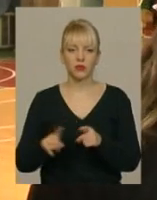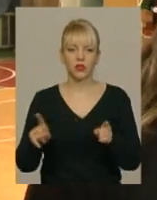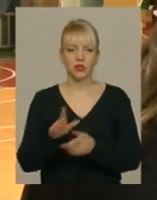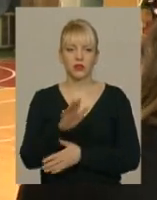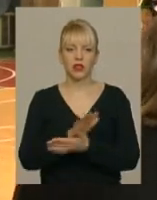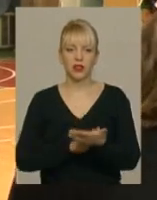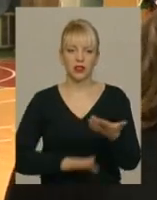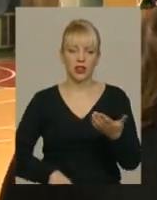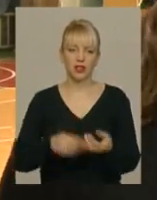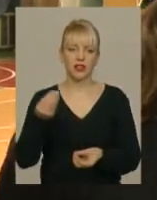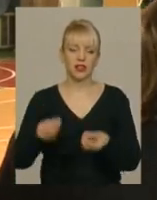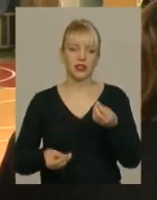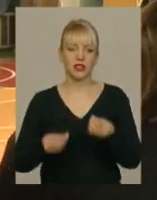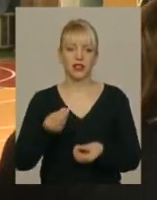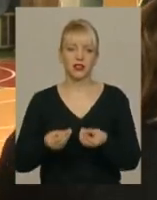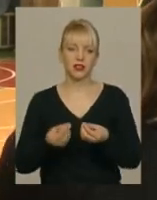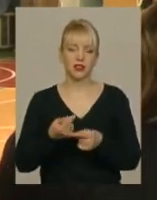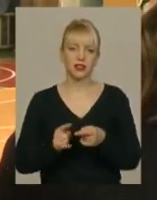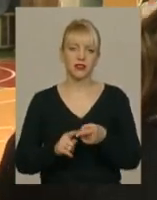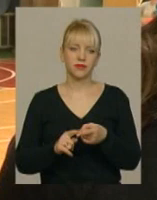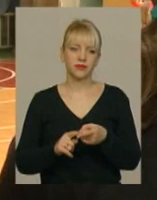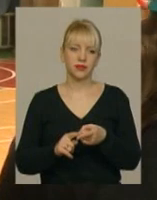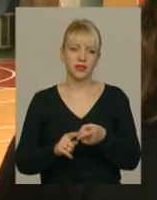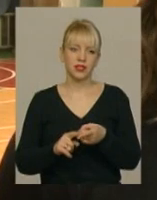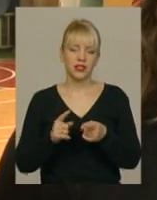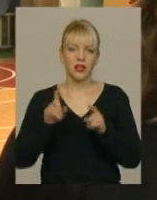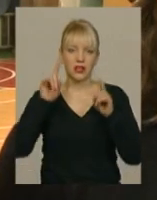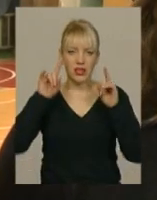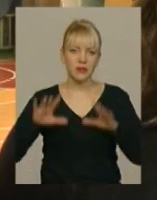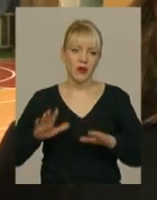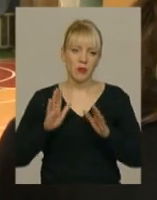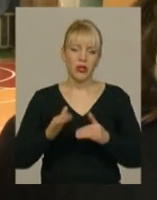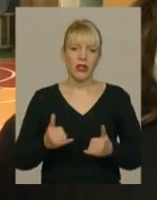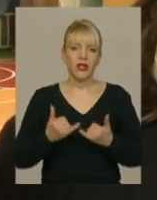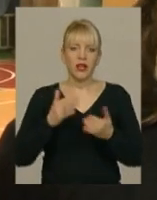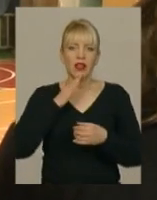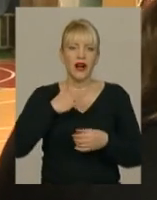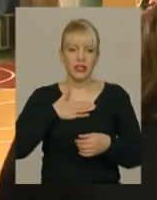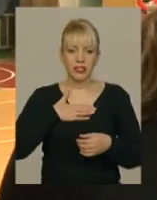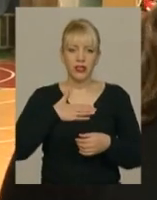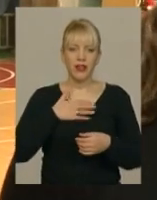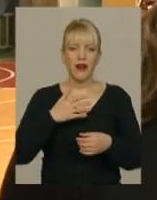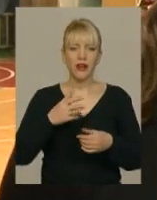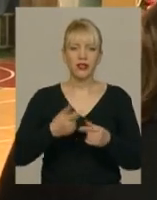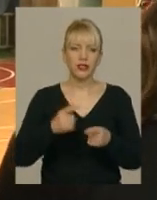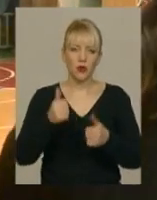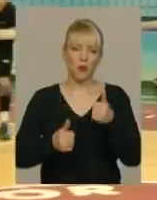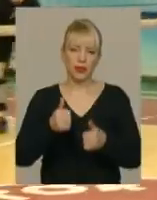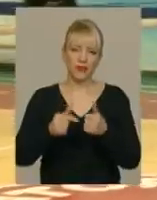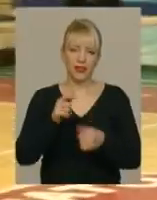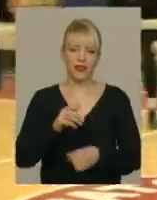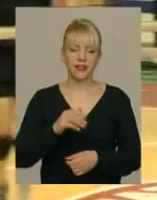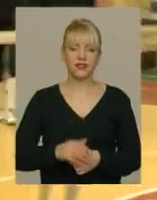грати їх. Це буде несподіванка для наших суперативників.